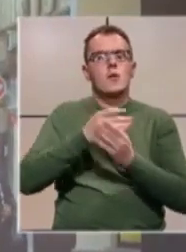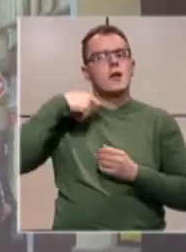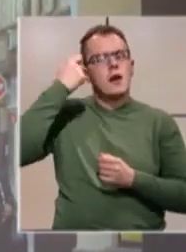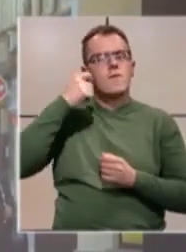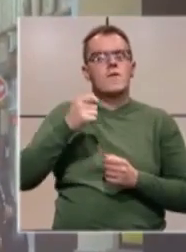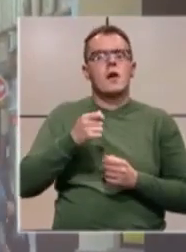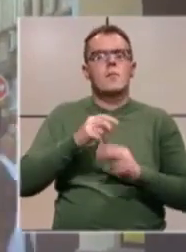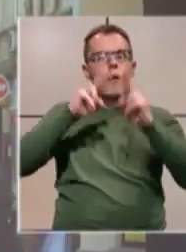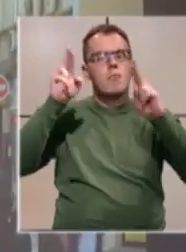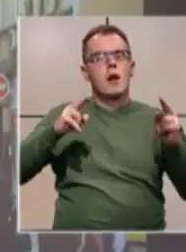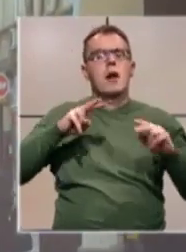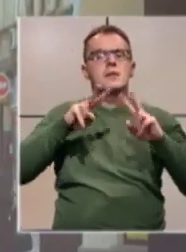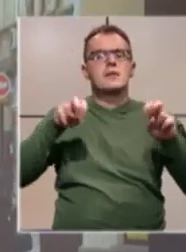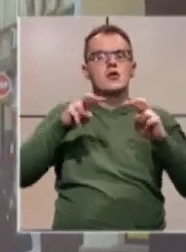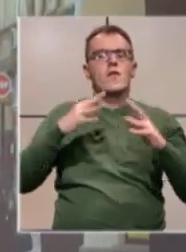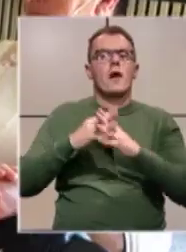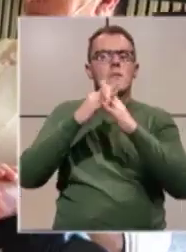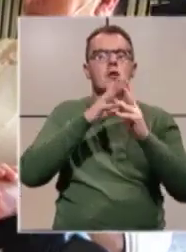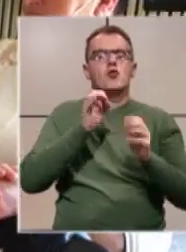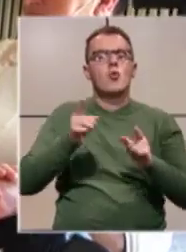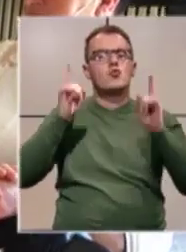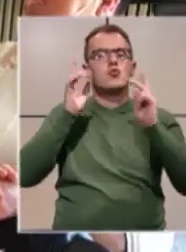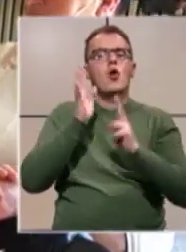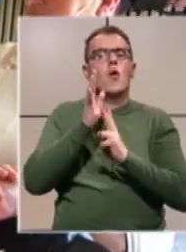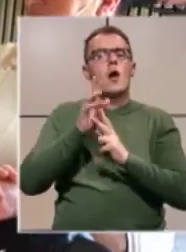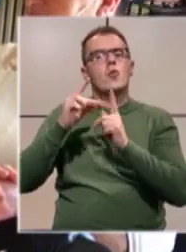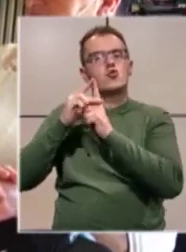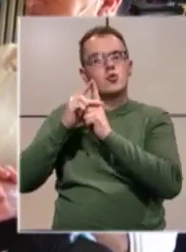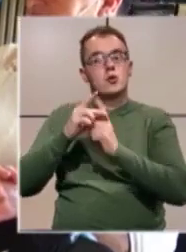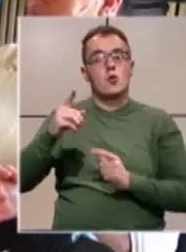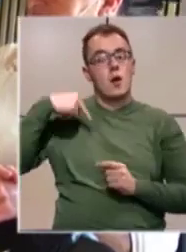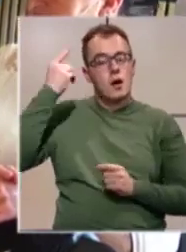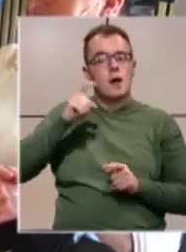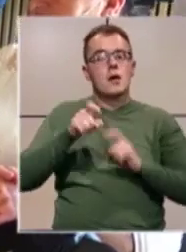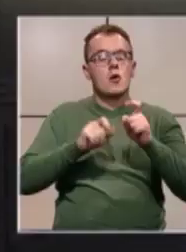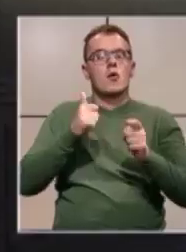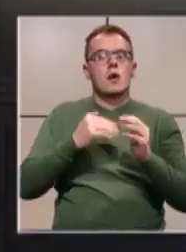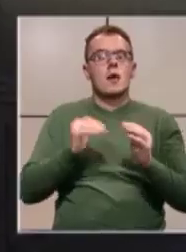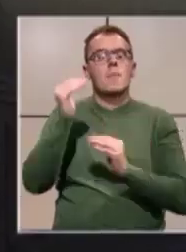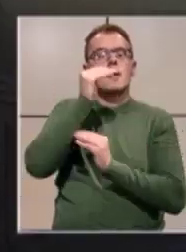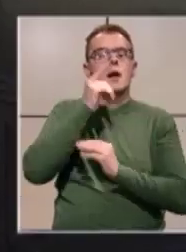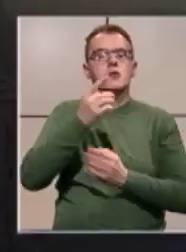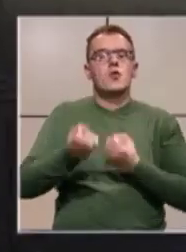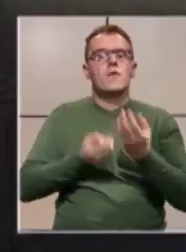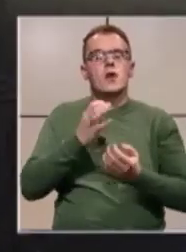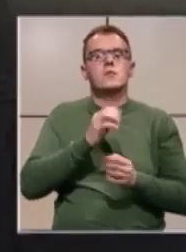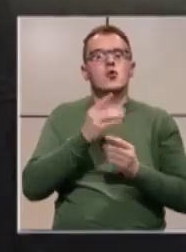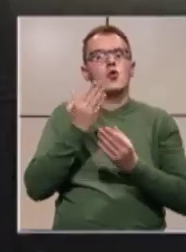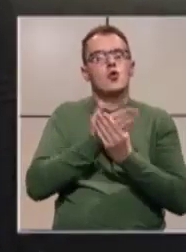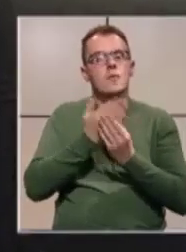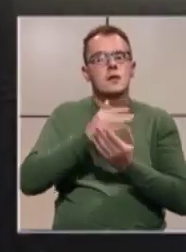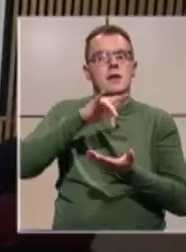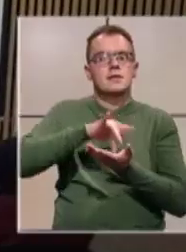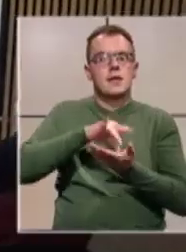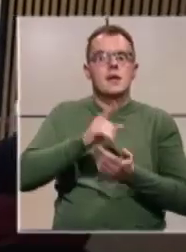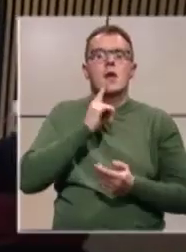film Balkanske istraživačke mreže o osuđenju Novaku Đukiću. Naredni korak je prerastanje u informacijono-dokumentacijoni